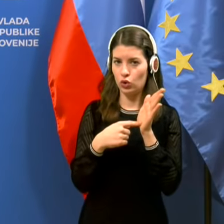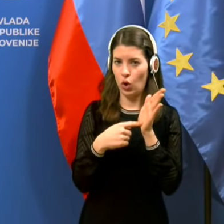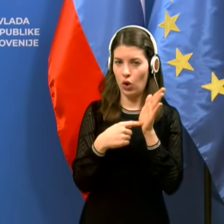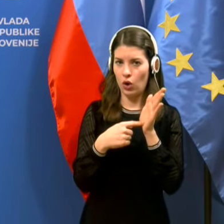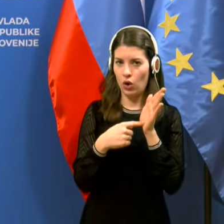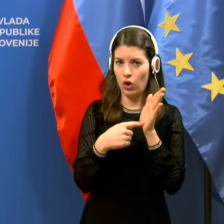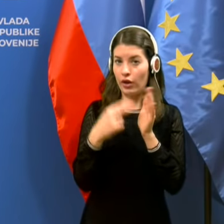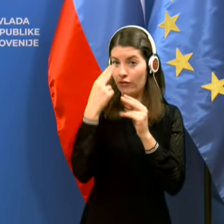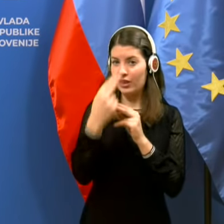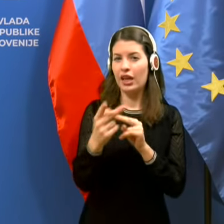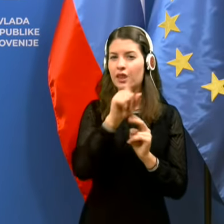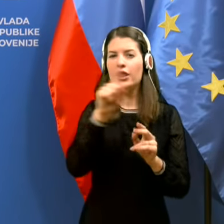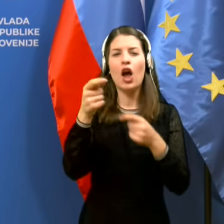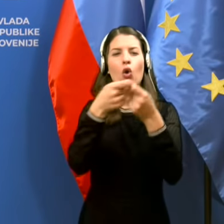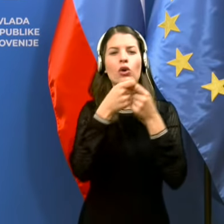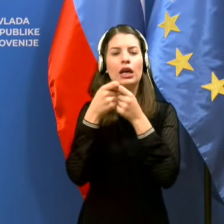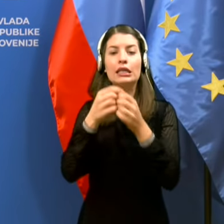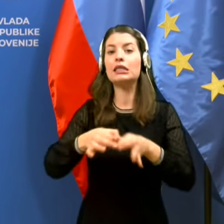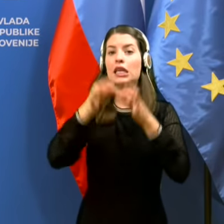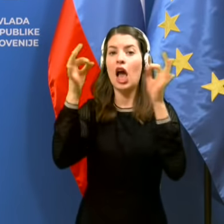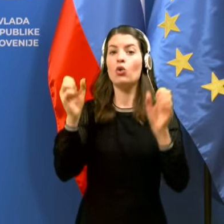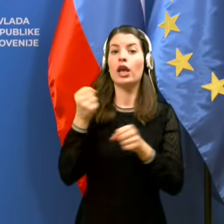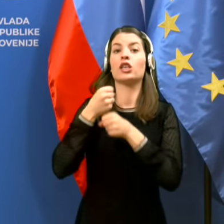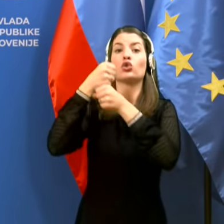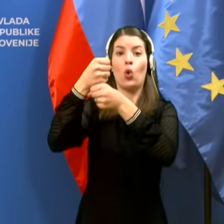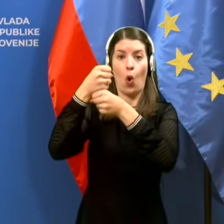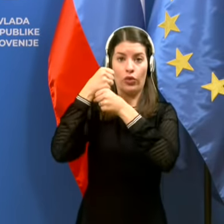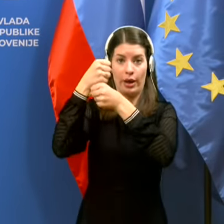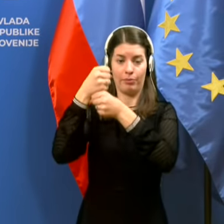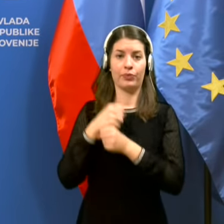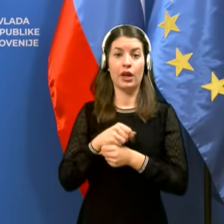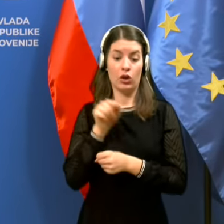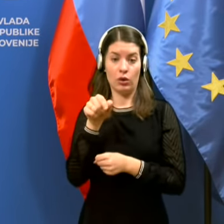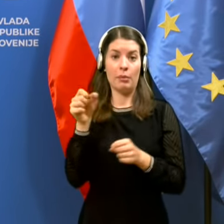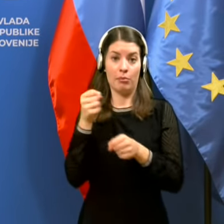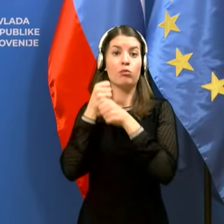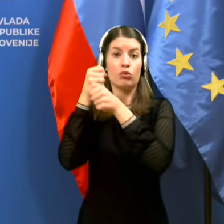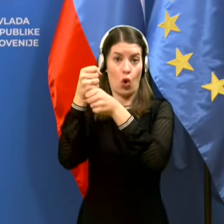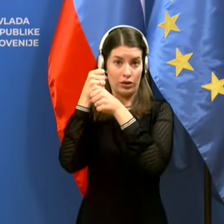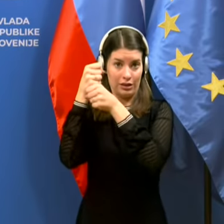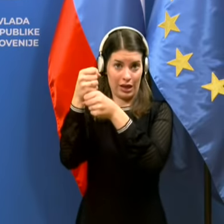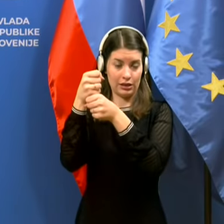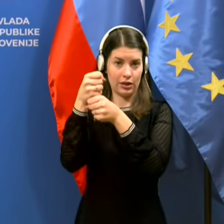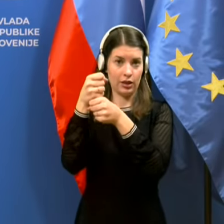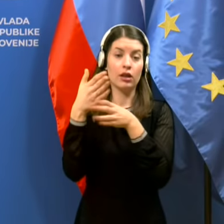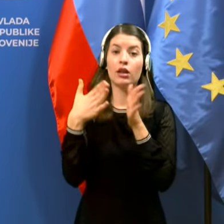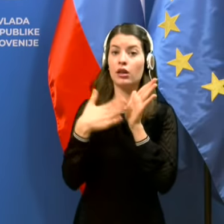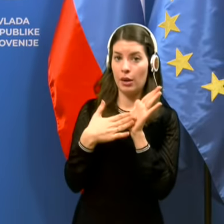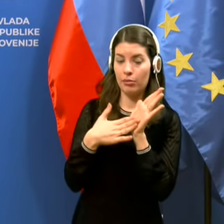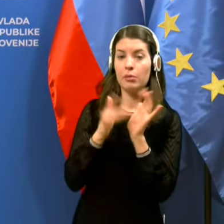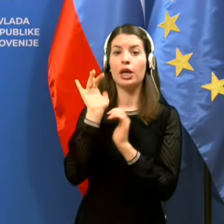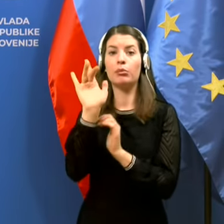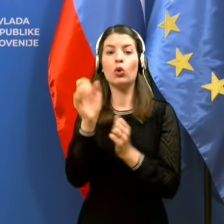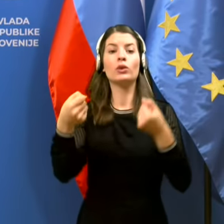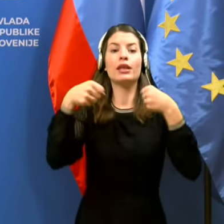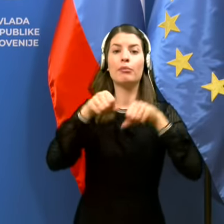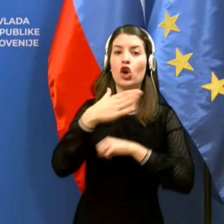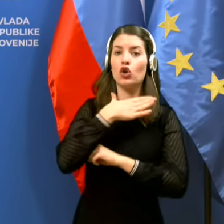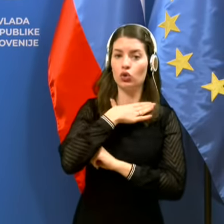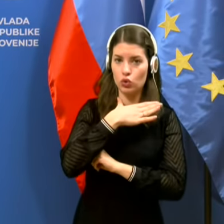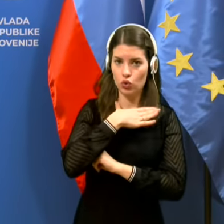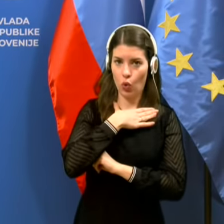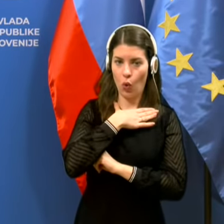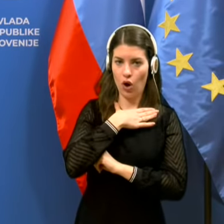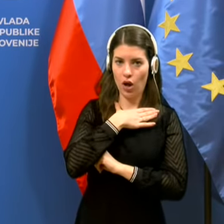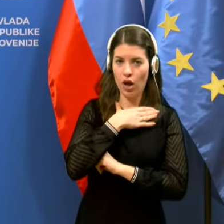neorganizirane javne shode. Med vdeležnici tako imenovanih protestov, kot naprimer za zapiranje šol v zadnjem času,